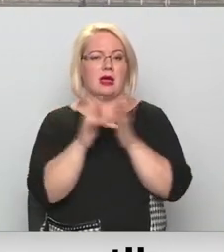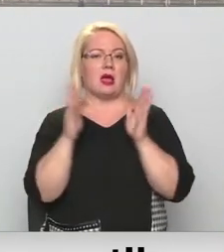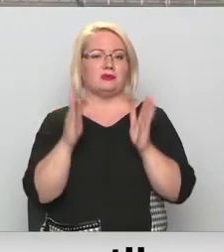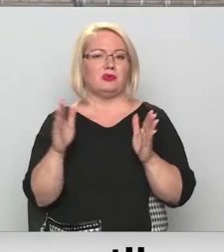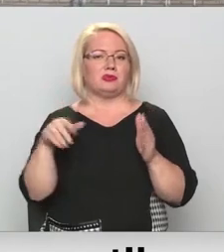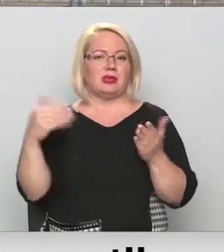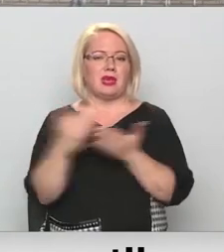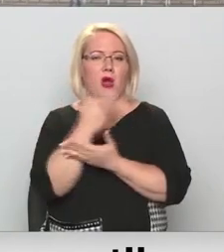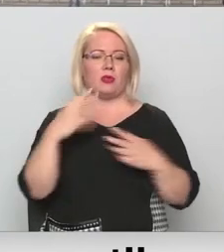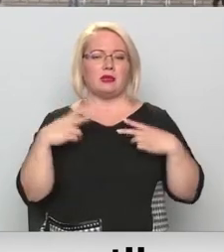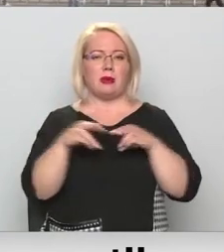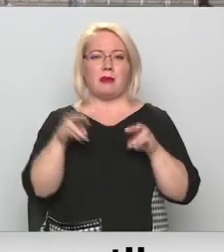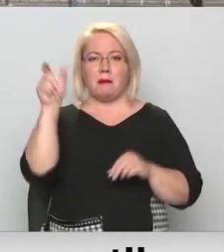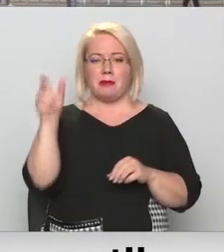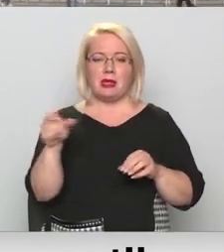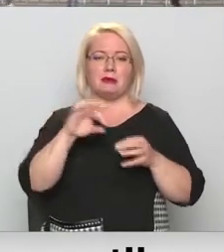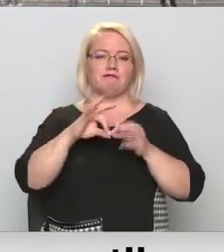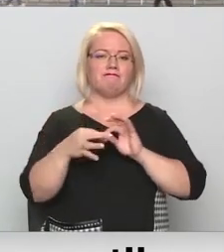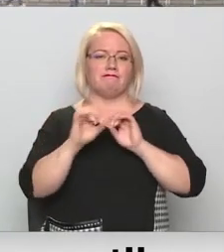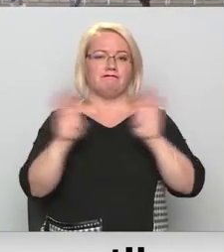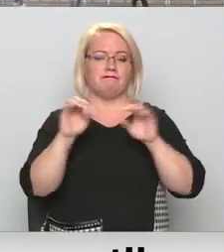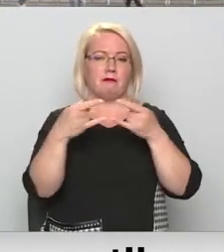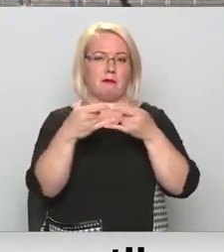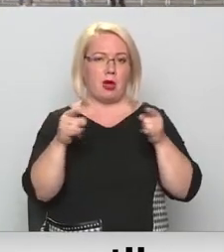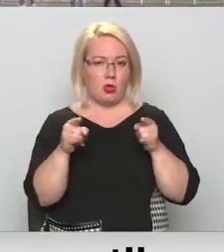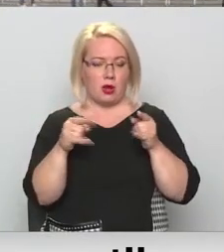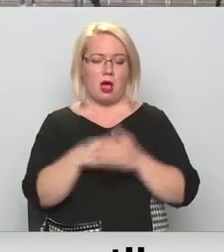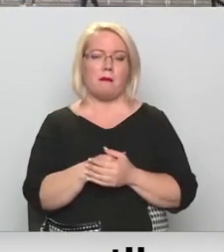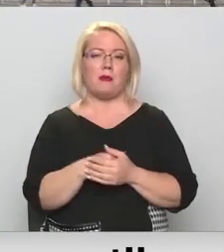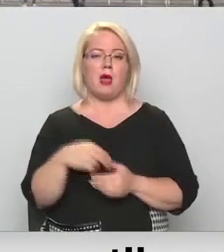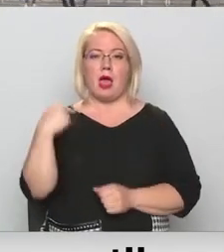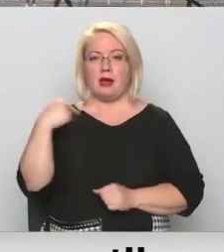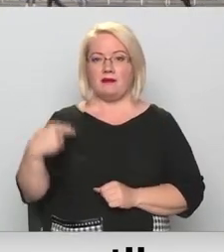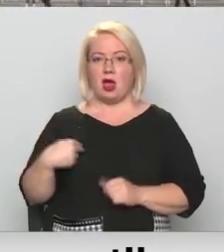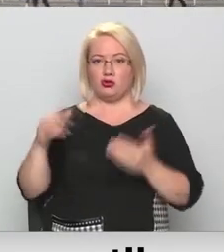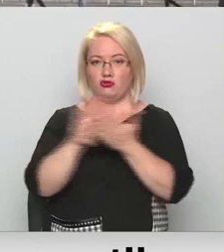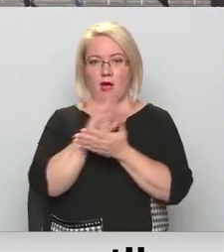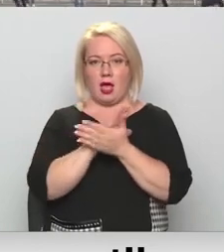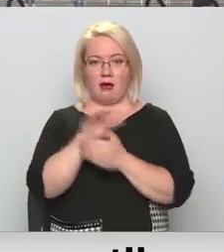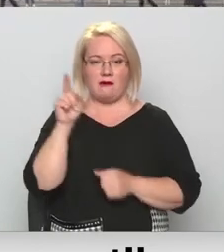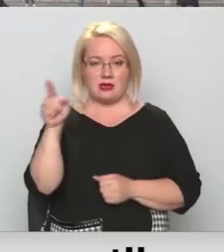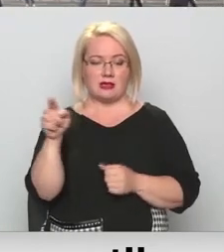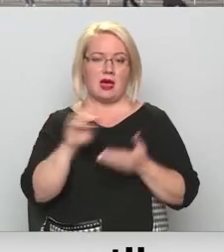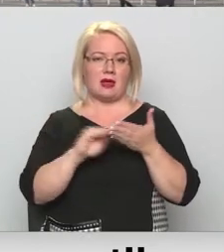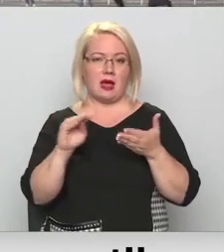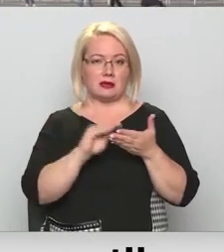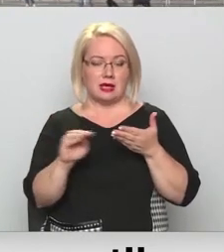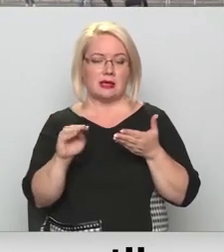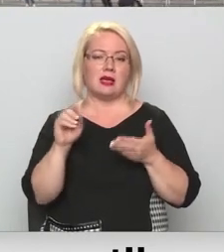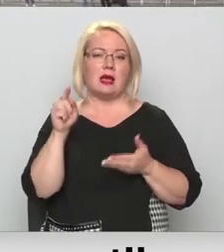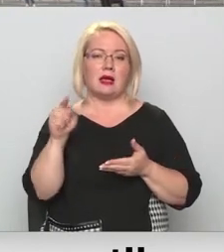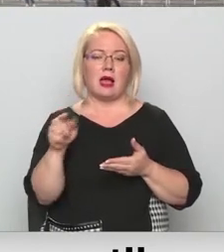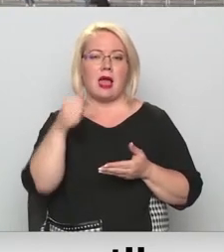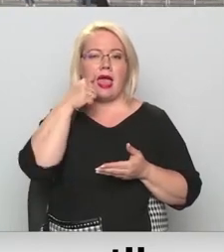kānslērs, es vairāk gan stāstīšu panarāmā. Savukārt, Franču avīzē Le Figaro liek uzsvaru uz